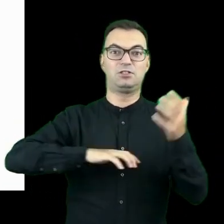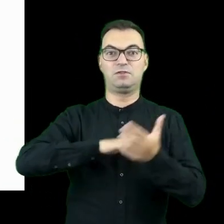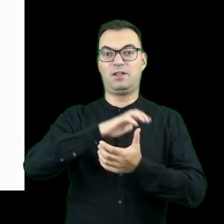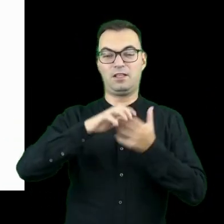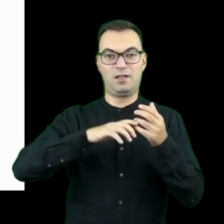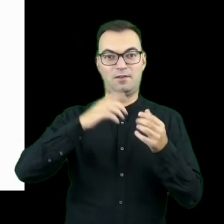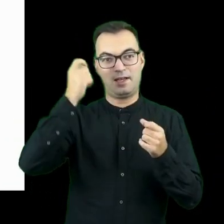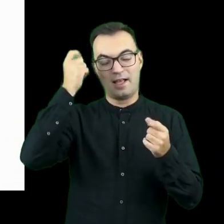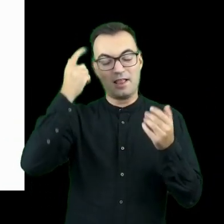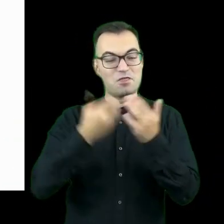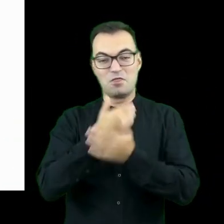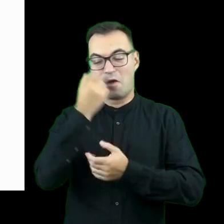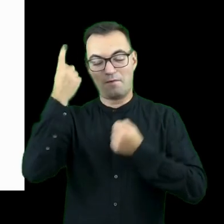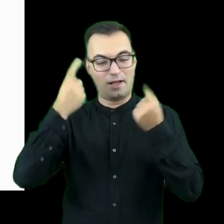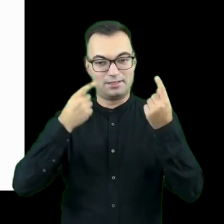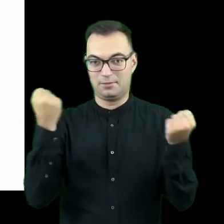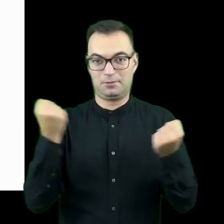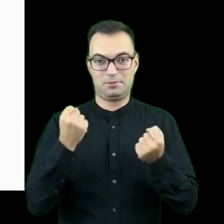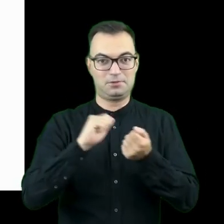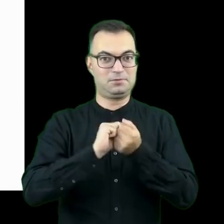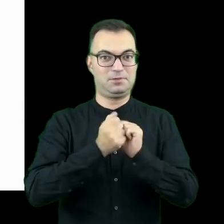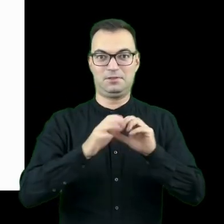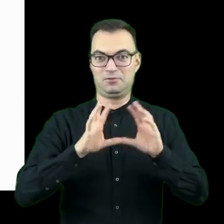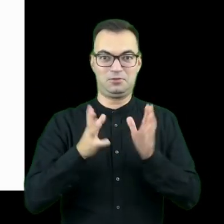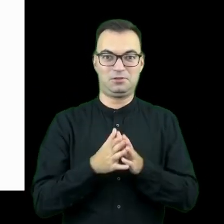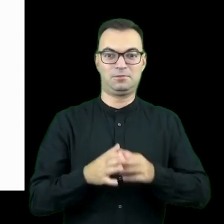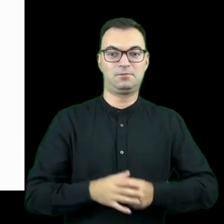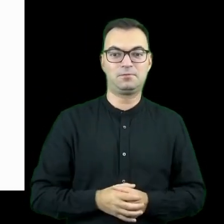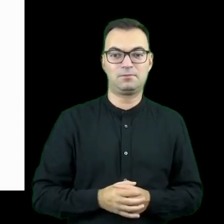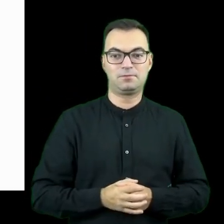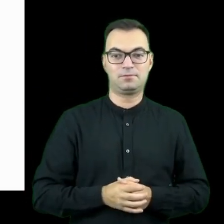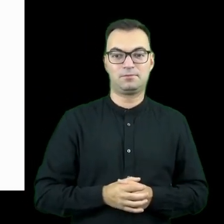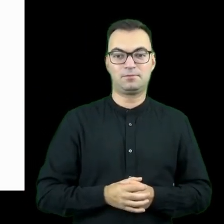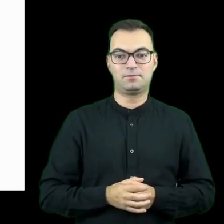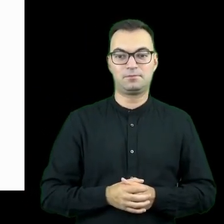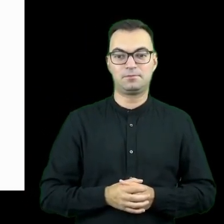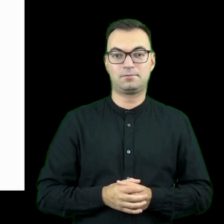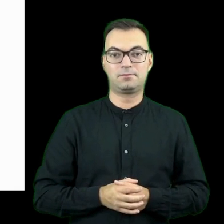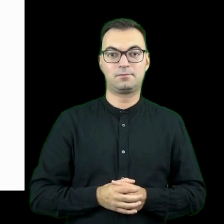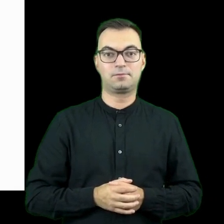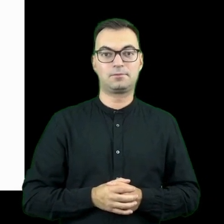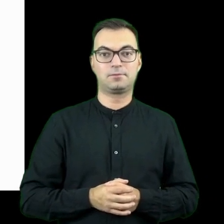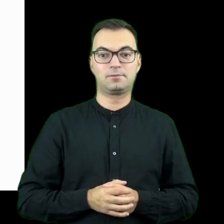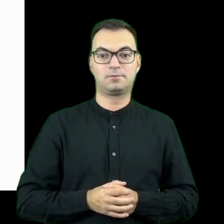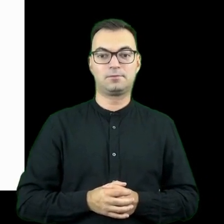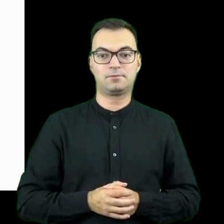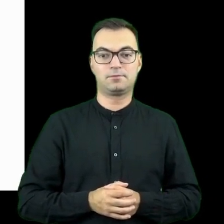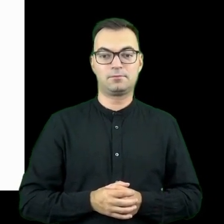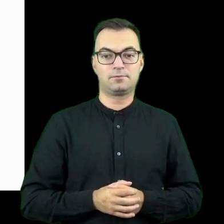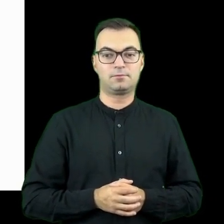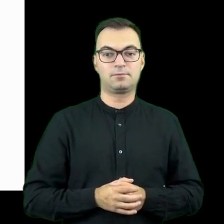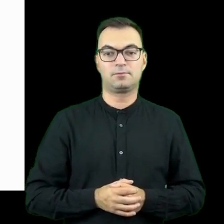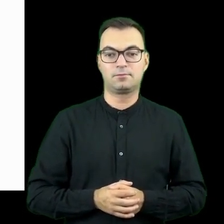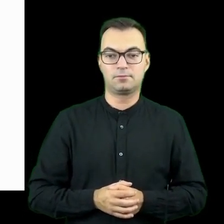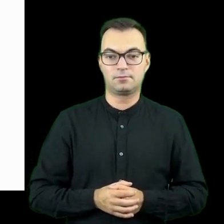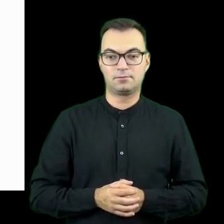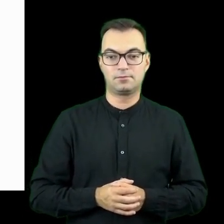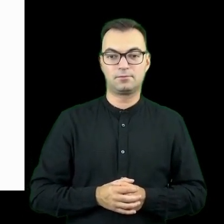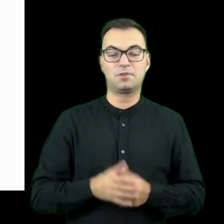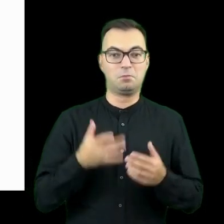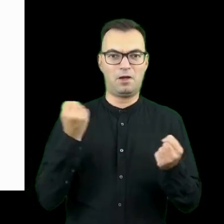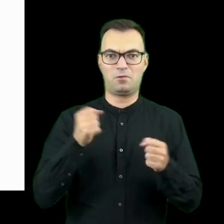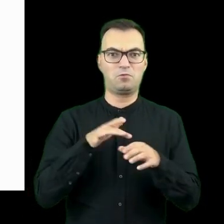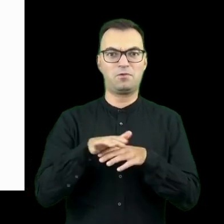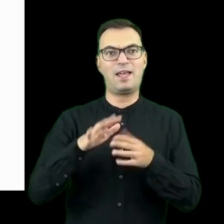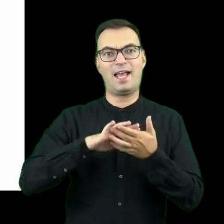innowację, która modyfikuje, nie tylko z ogromnym biznesem, ale modyfikuje bardzo dużą część funkcjonowania rynku